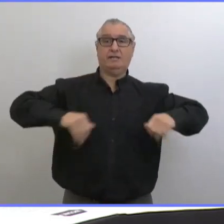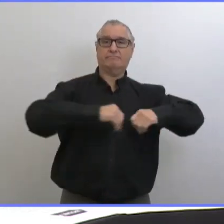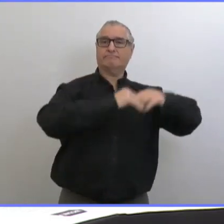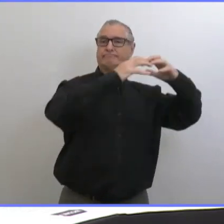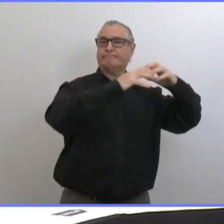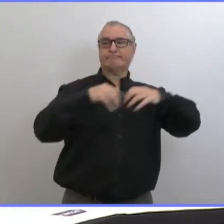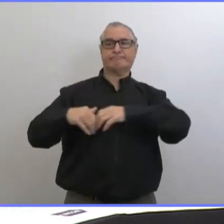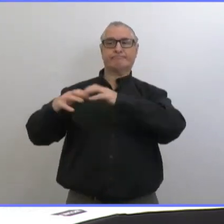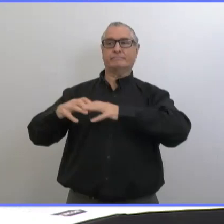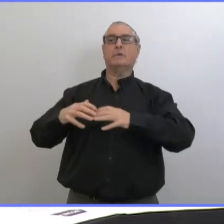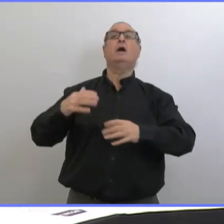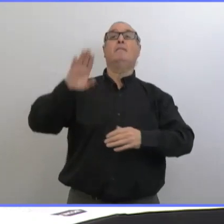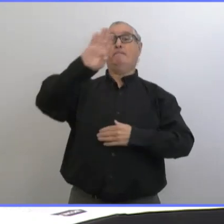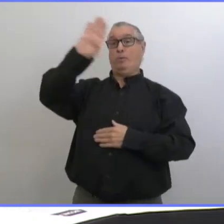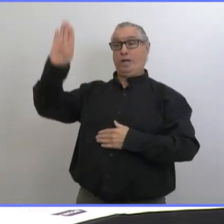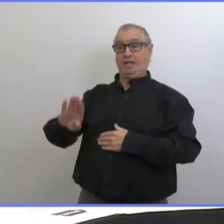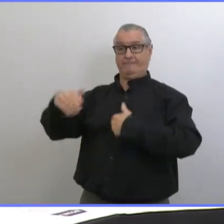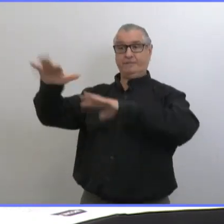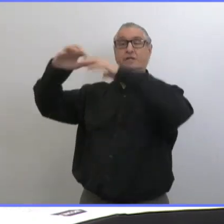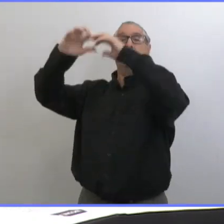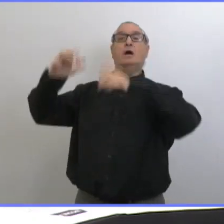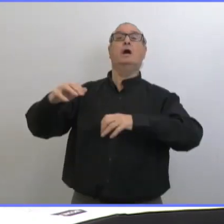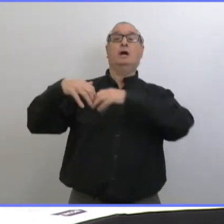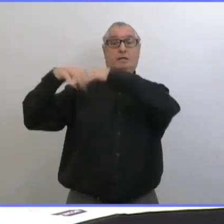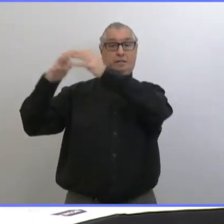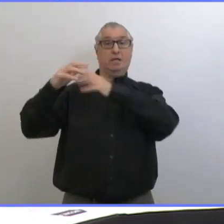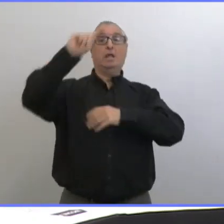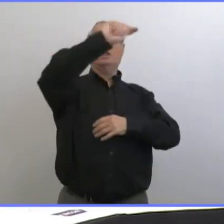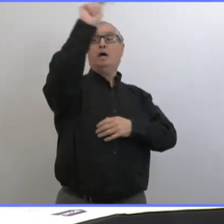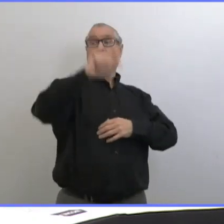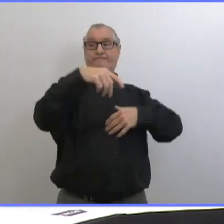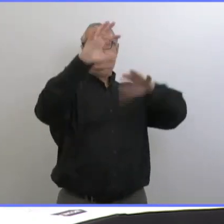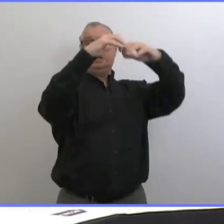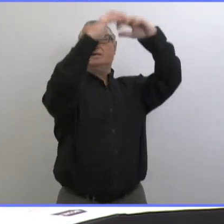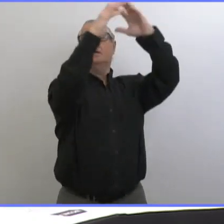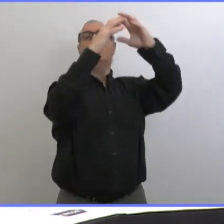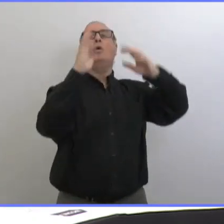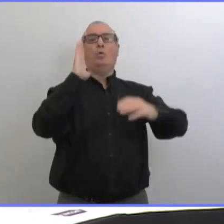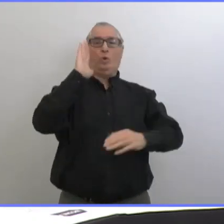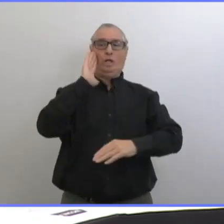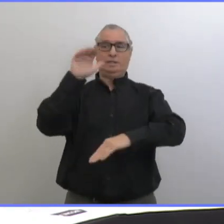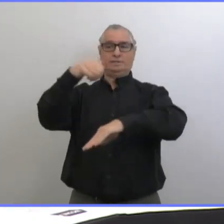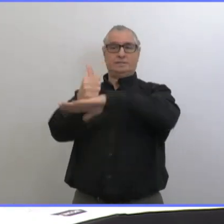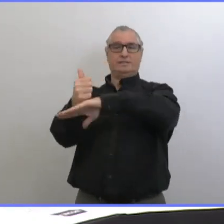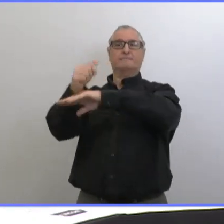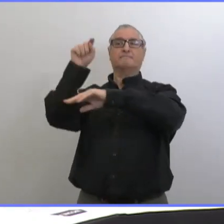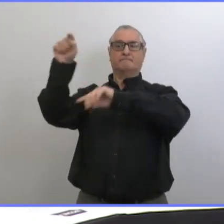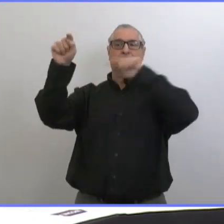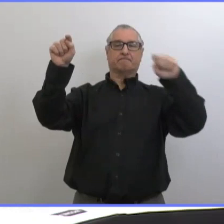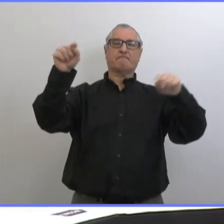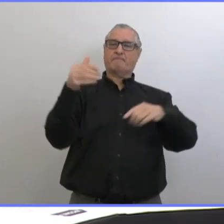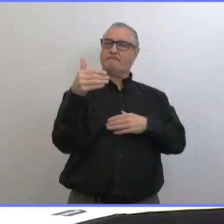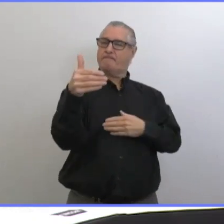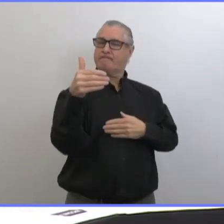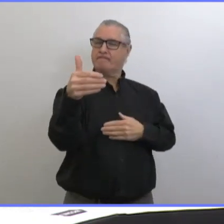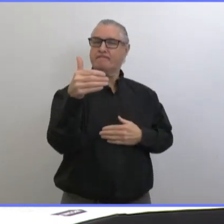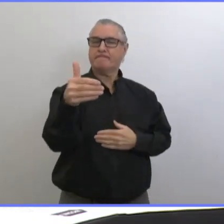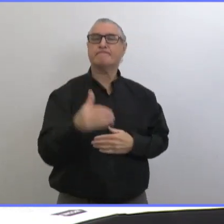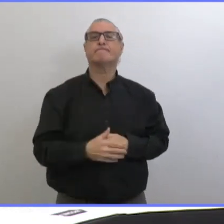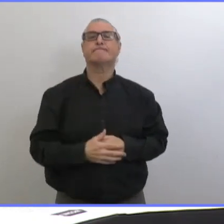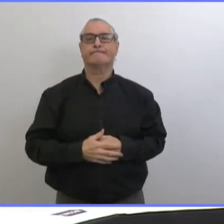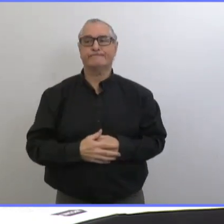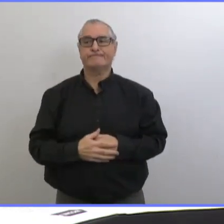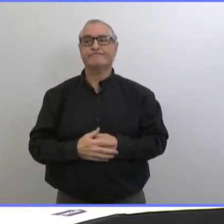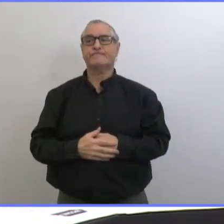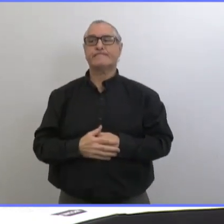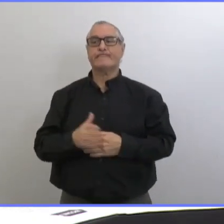Et on essaie vraiment de faire tout ce qu'on peut pour vacciner autant de monde que possible et aussi vite que possible. Comme vous l